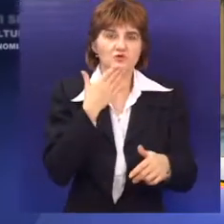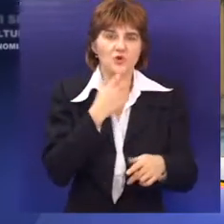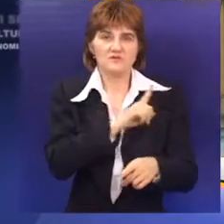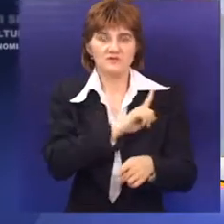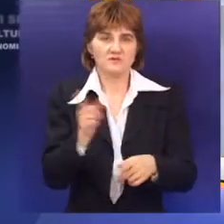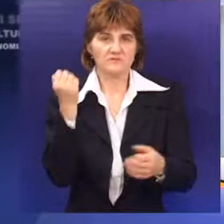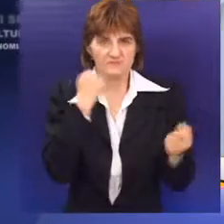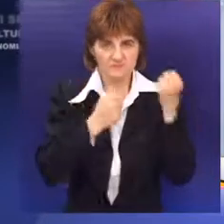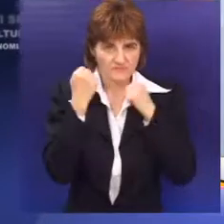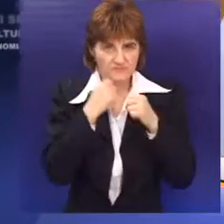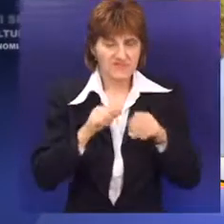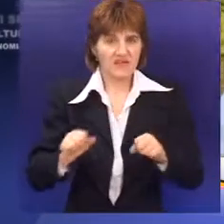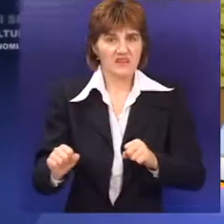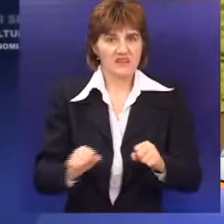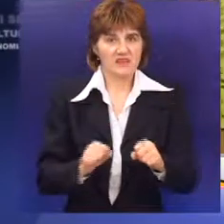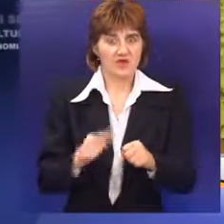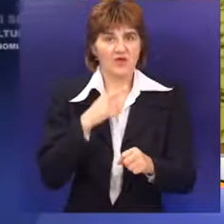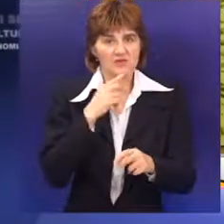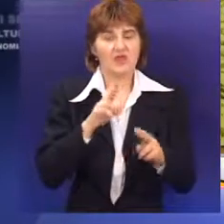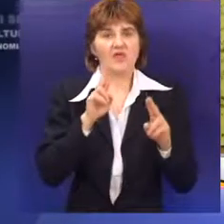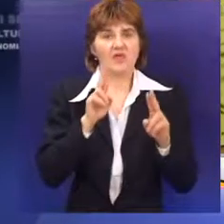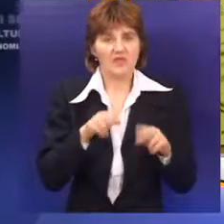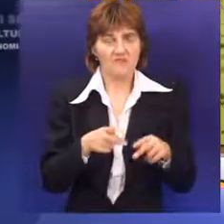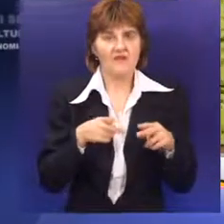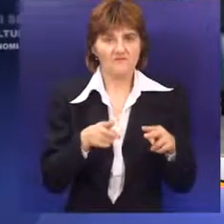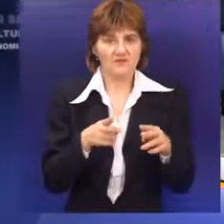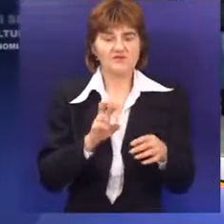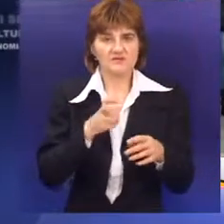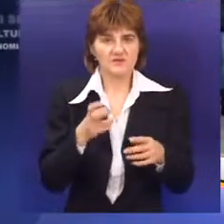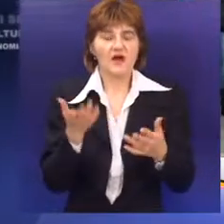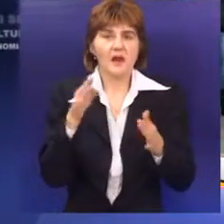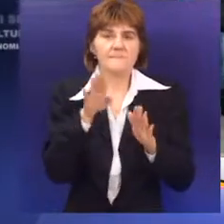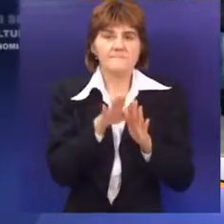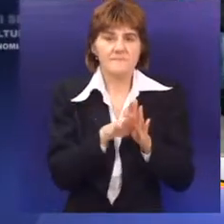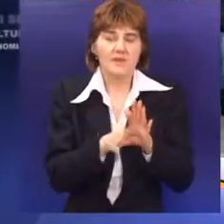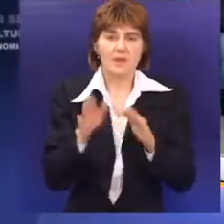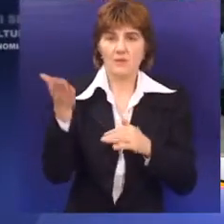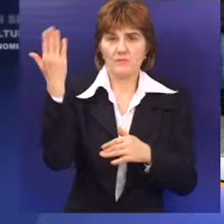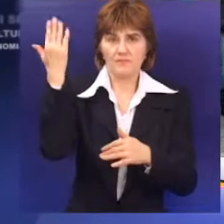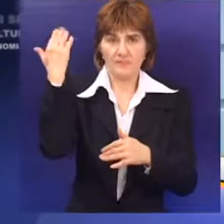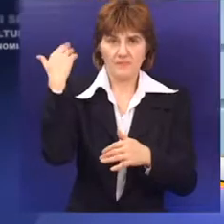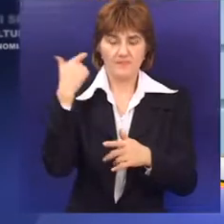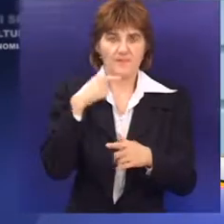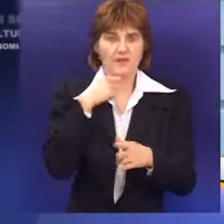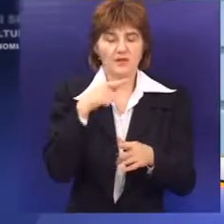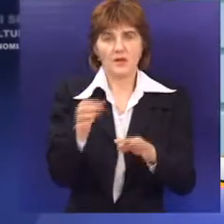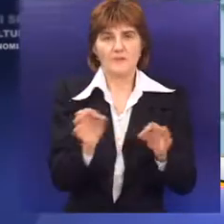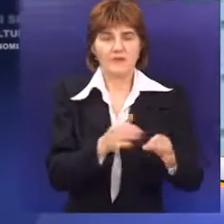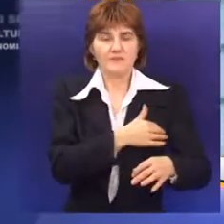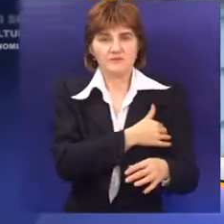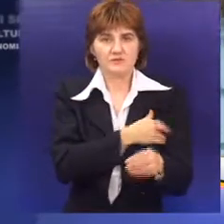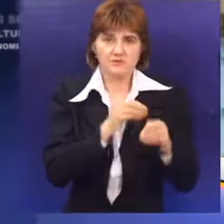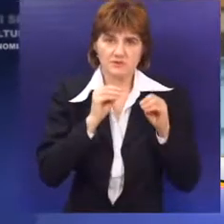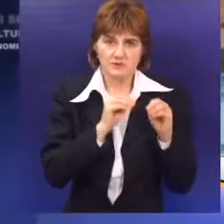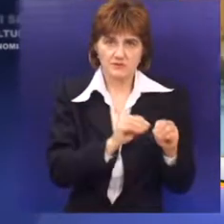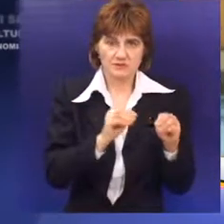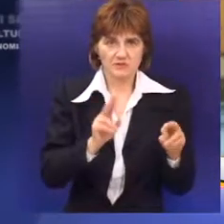nasilja. Direktorka škole kaže da nasilja ima, ali mnogo manje nego ranije godina. Učenici su pripremili i skeč u kome su